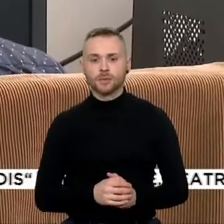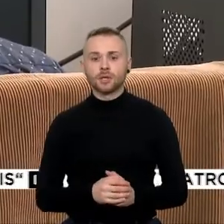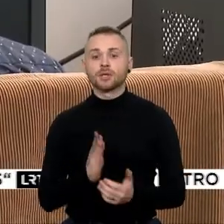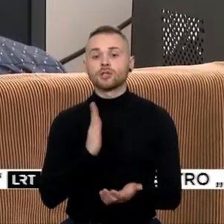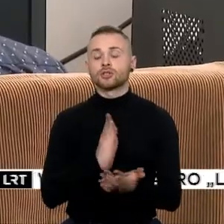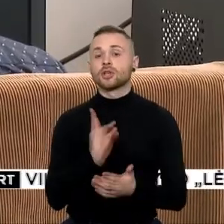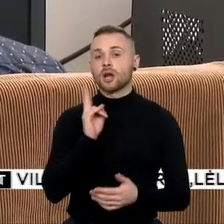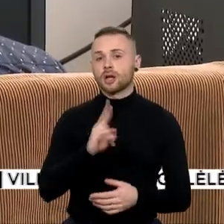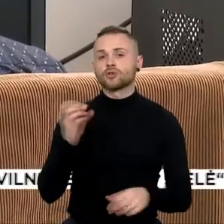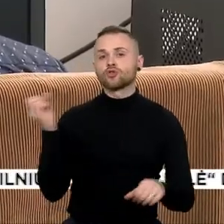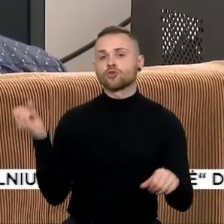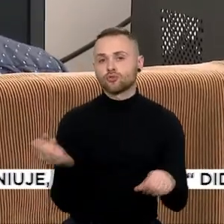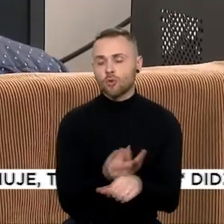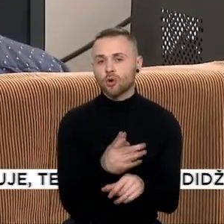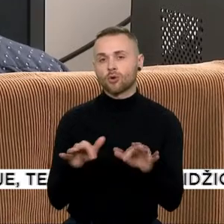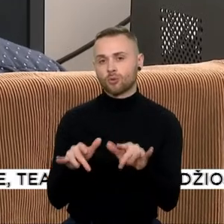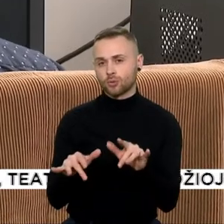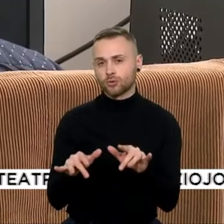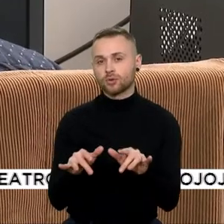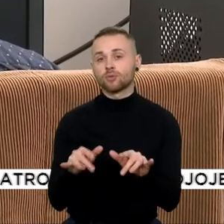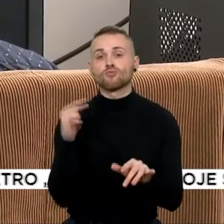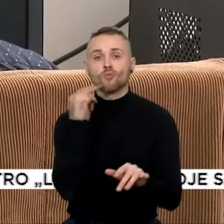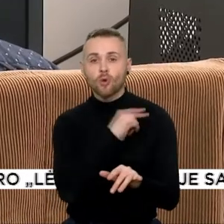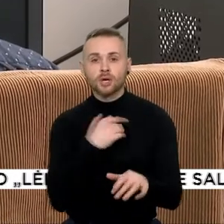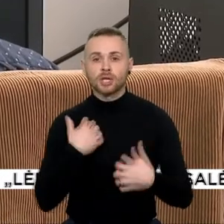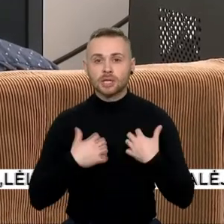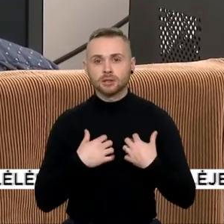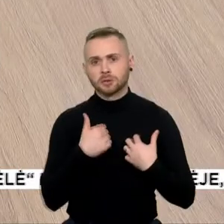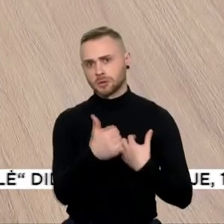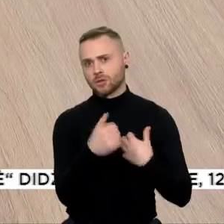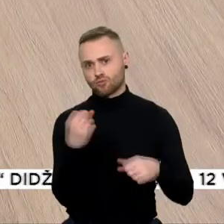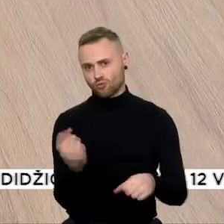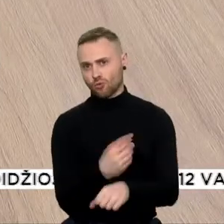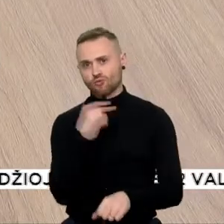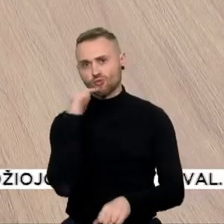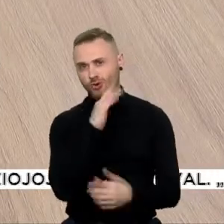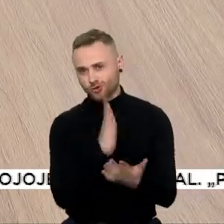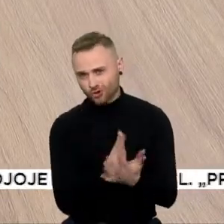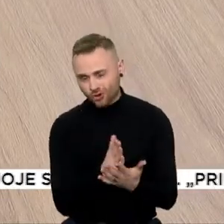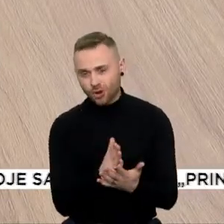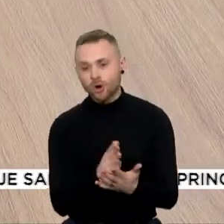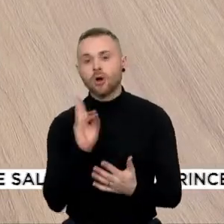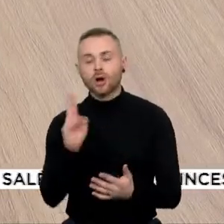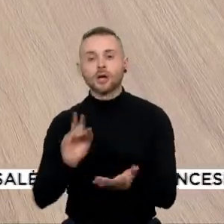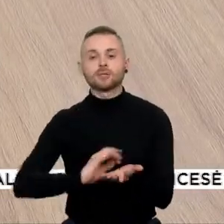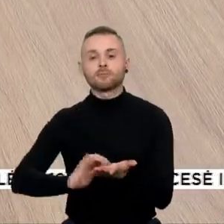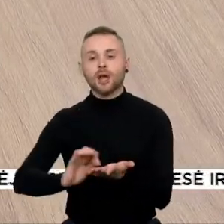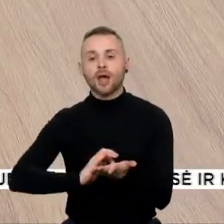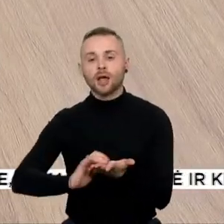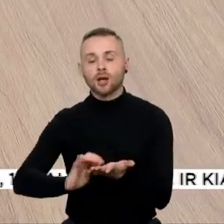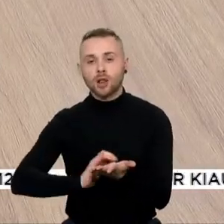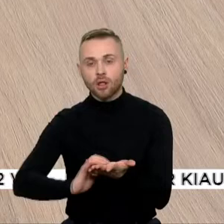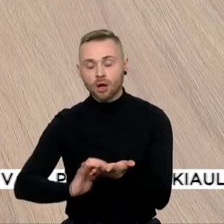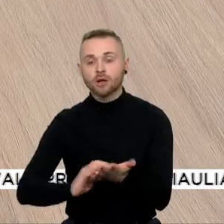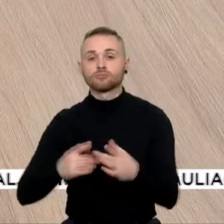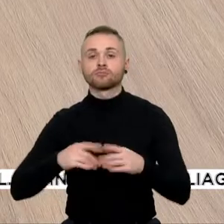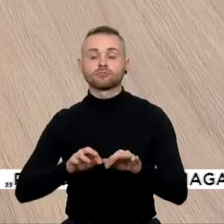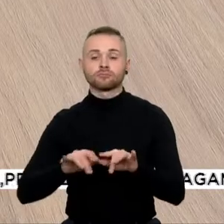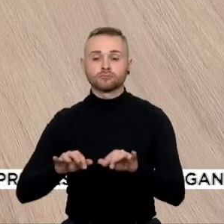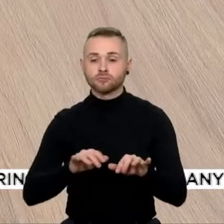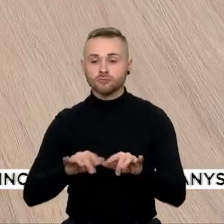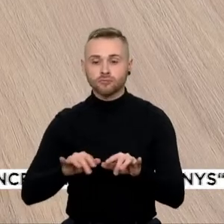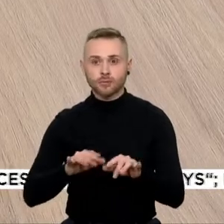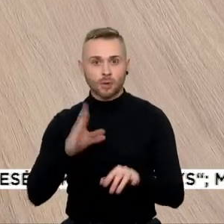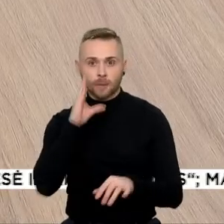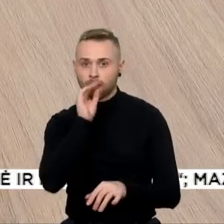rašyti naudotis kompiuteriu, jie greičiau rašo. O tie, kas rašė Brailio mašinėle, tai tiesiog ne viską